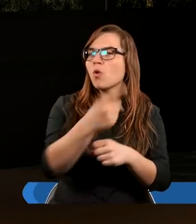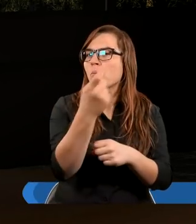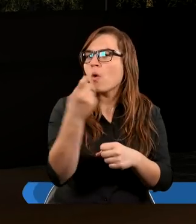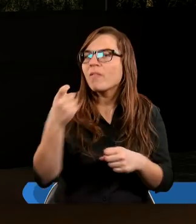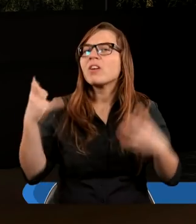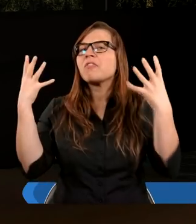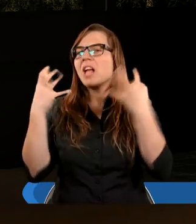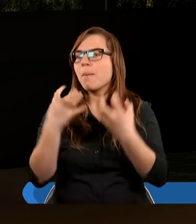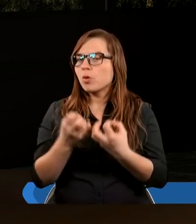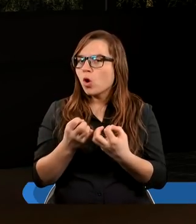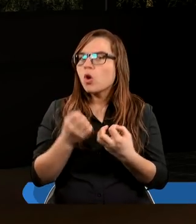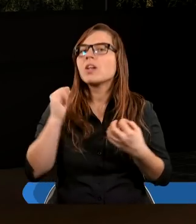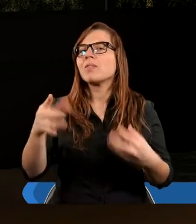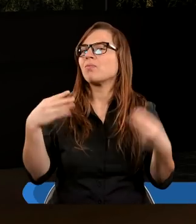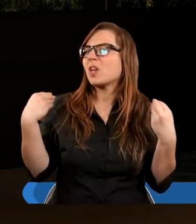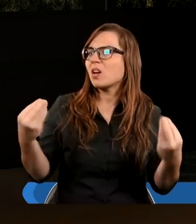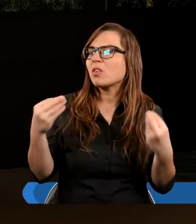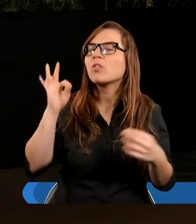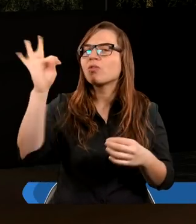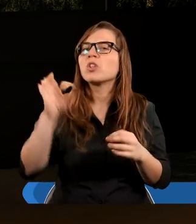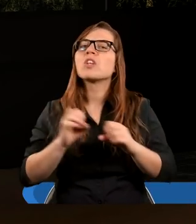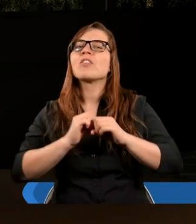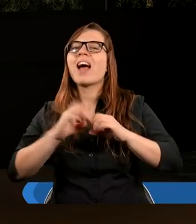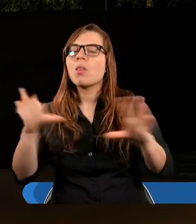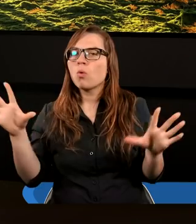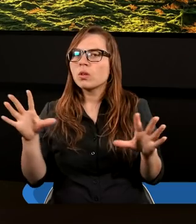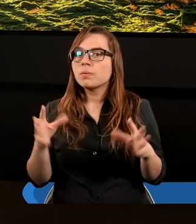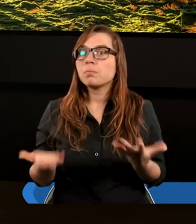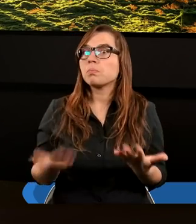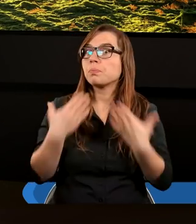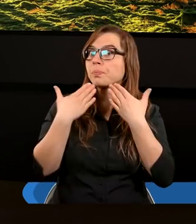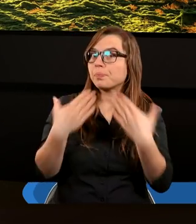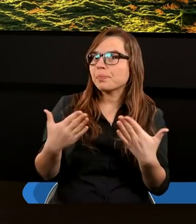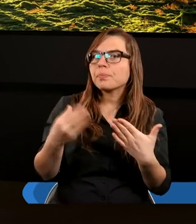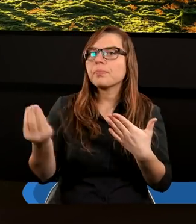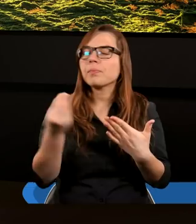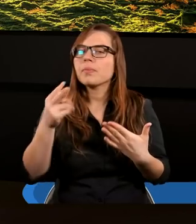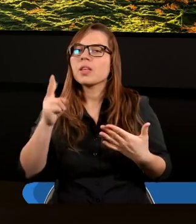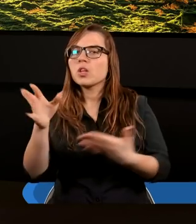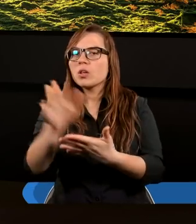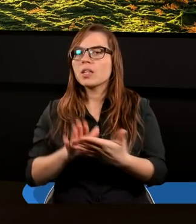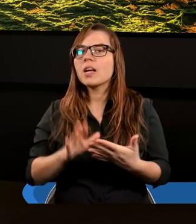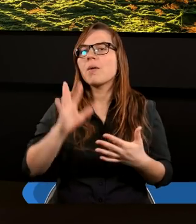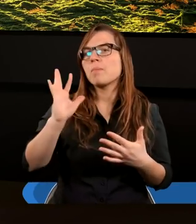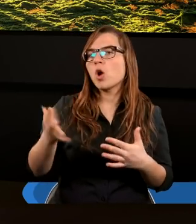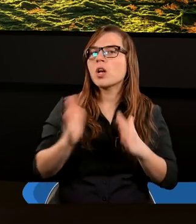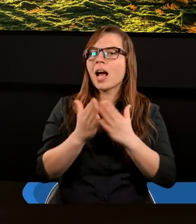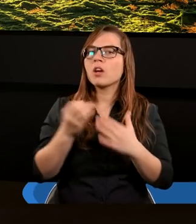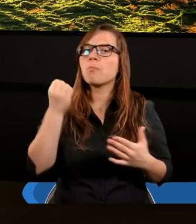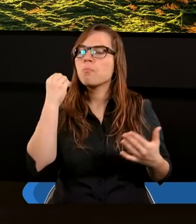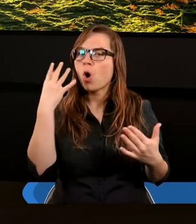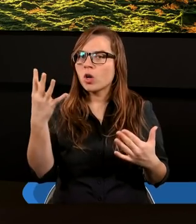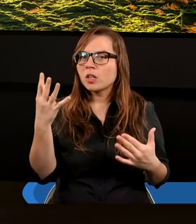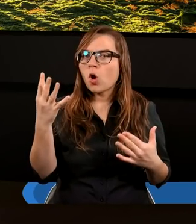powołał z ciemności do cudownej swojej światłości. Dziękuję i poproszę jeszcze o drugi tekst z piątej księgi